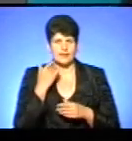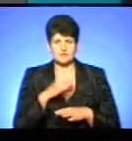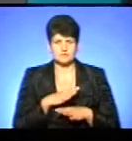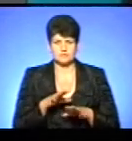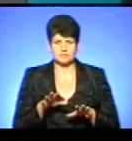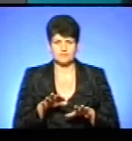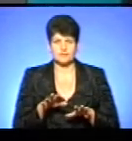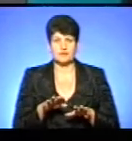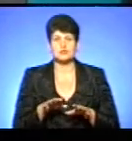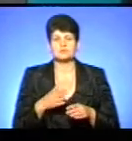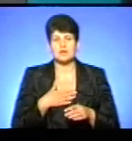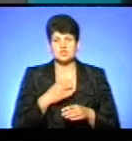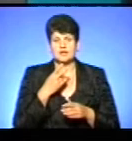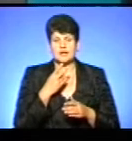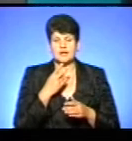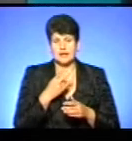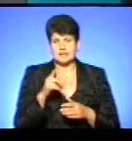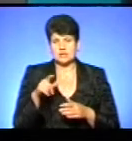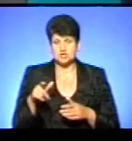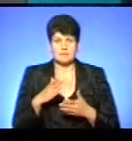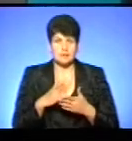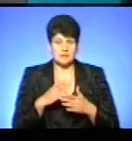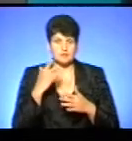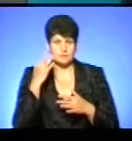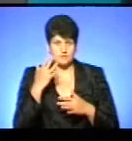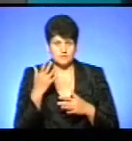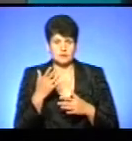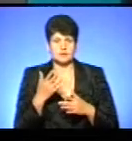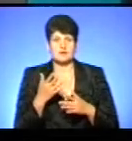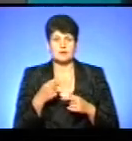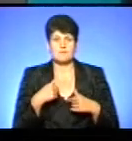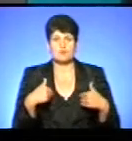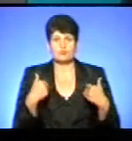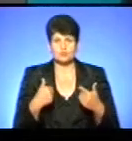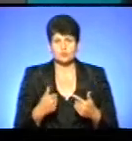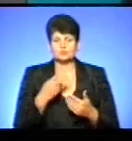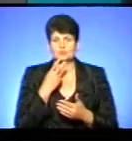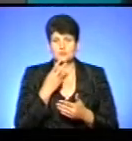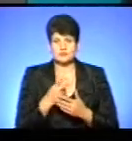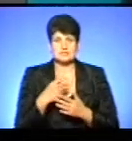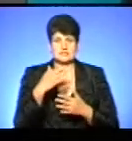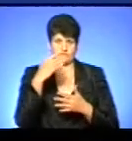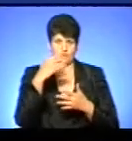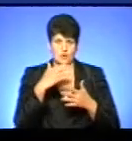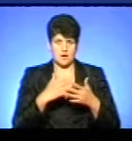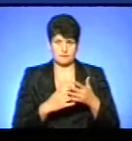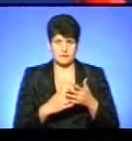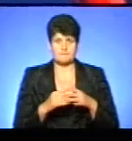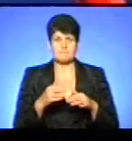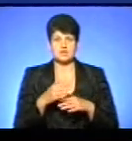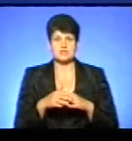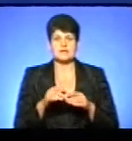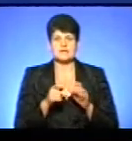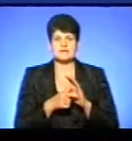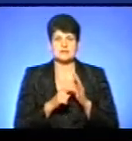Аби наші глядачі мали уявлення, з яким масштабом роботи має справа вашого управління, я пропоную зараз переглянути інфографіку мережа закладів охорони